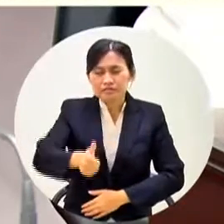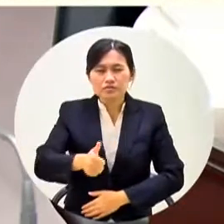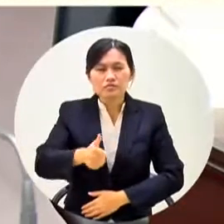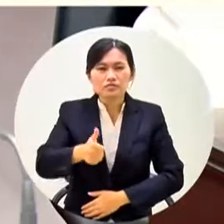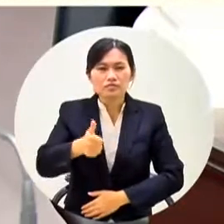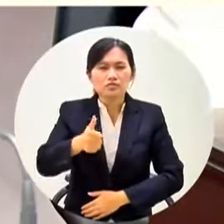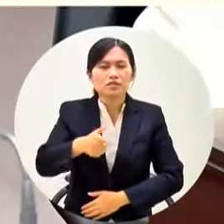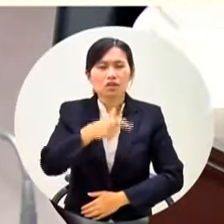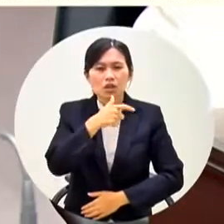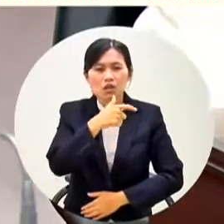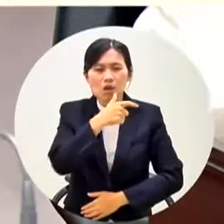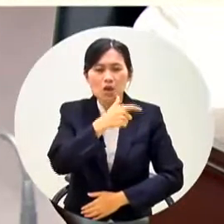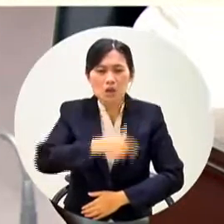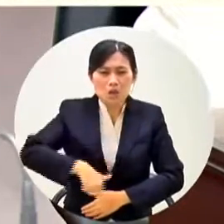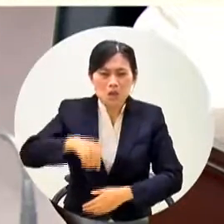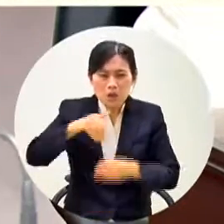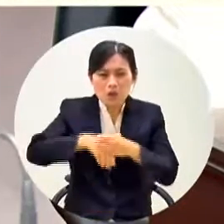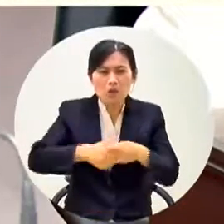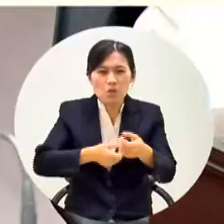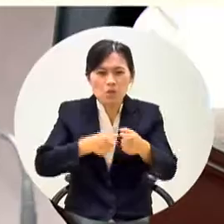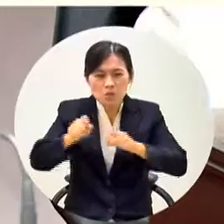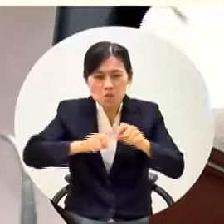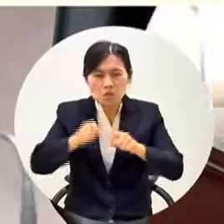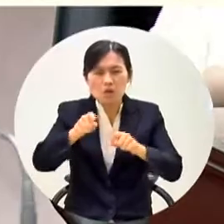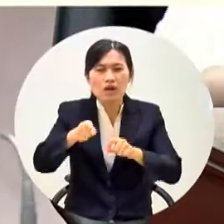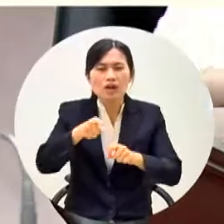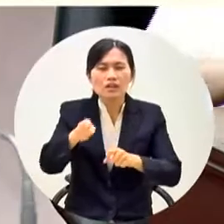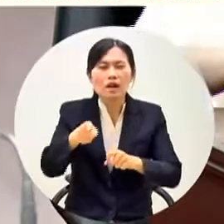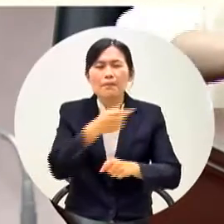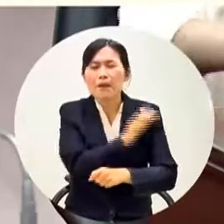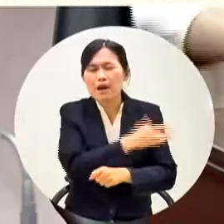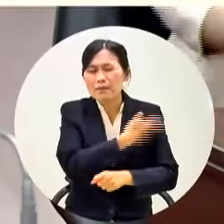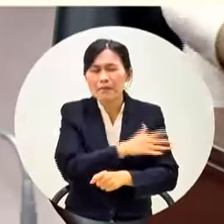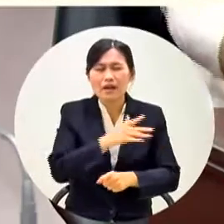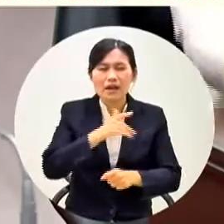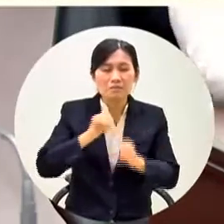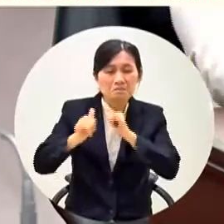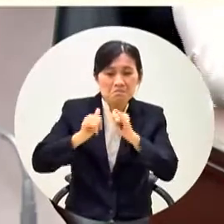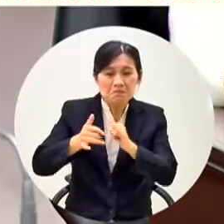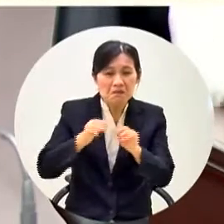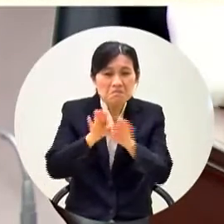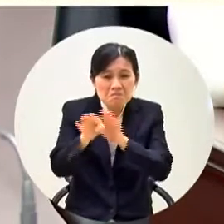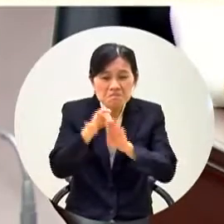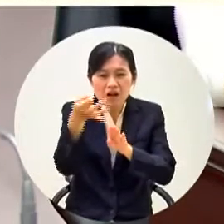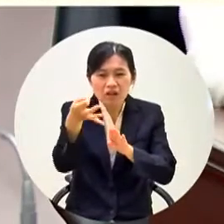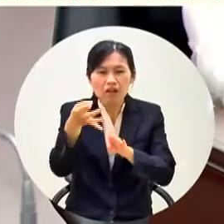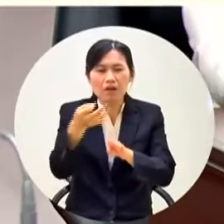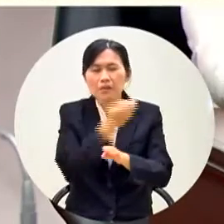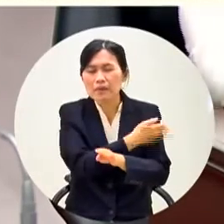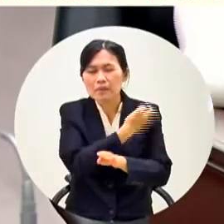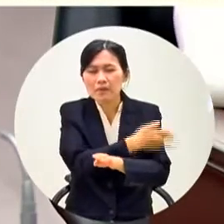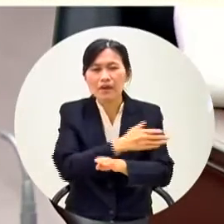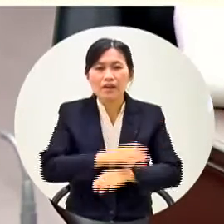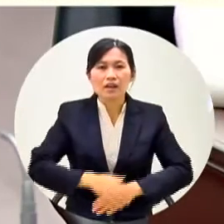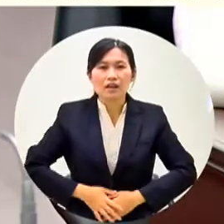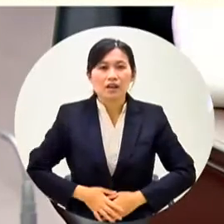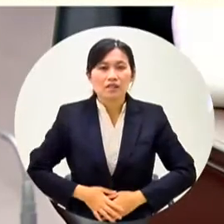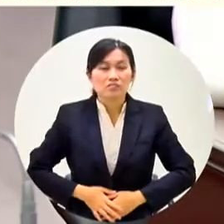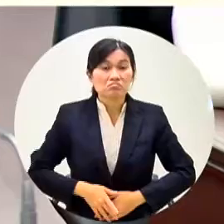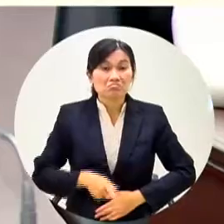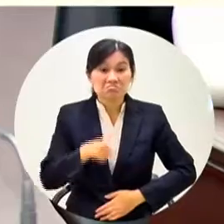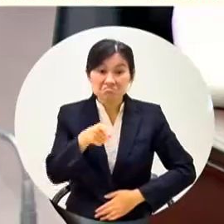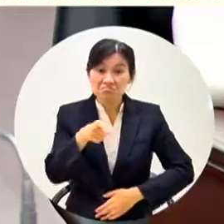插插你高雄市的錢六歲你的辛苦會告訴你無局長難道你們這個團隊